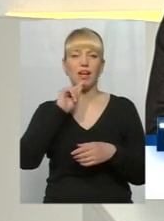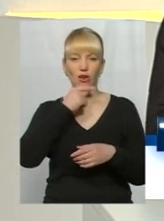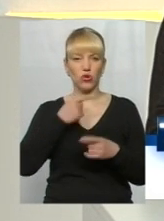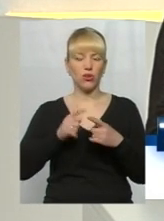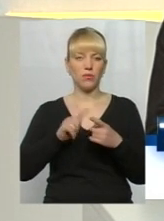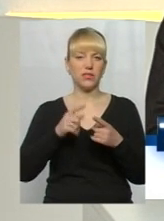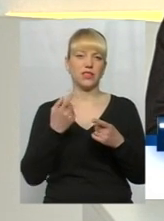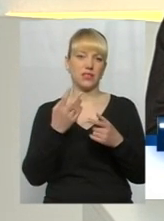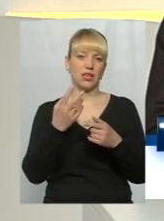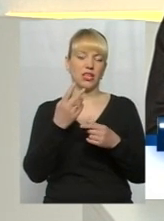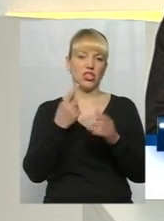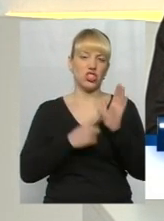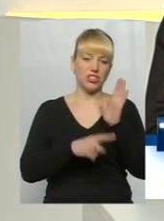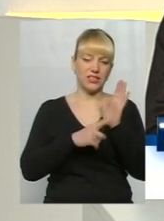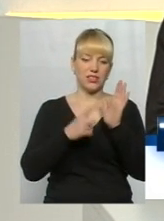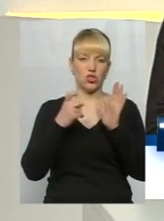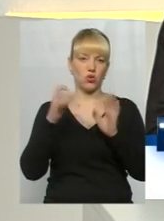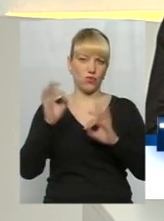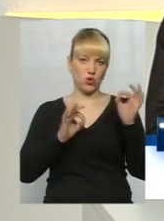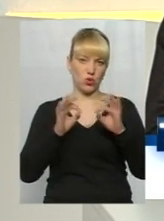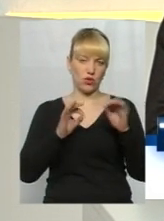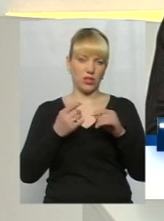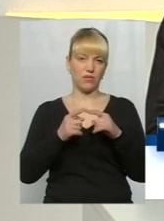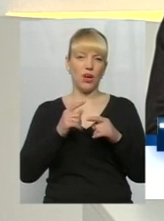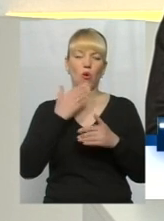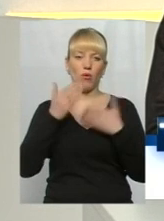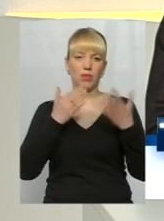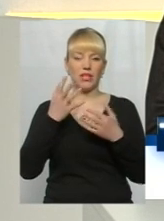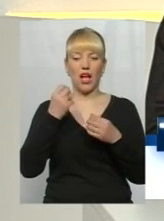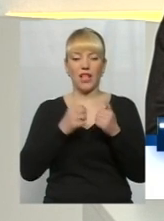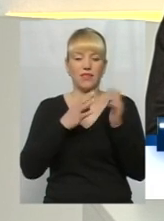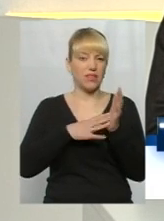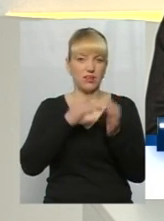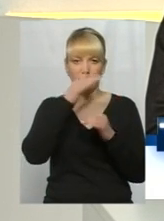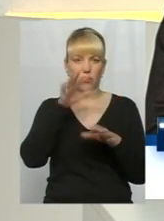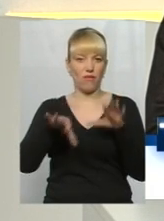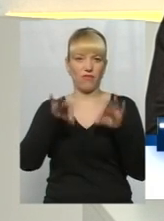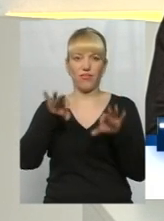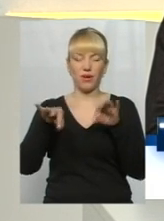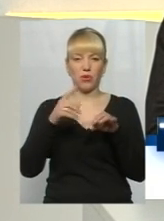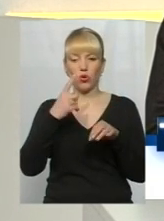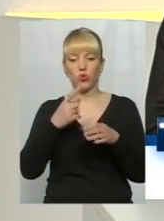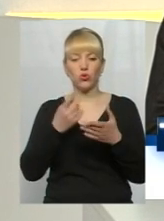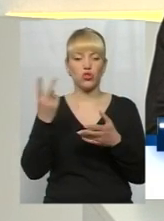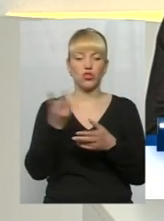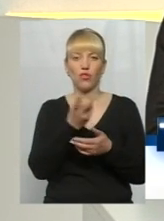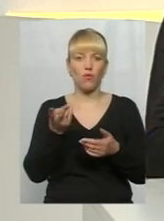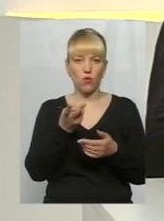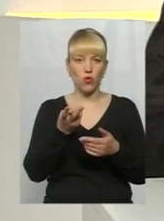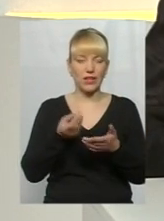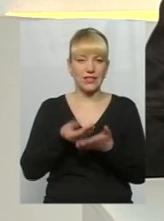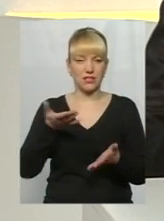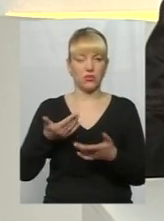% опитаних. Ну, ще 11 респондентів не змогли вибрати одну з двох цінностей. І, ну,